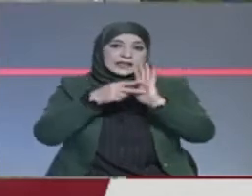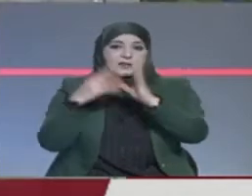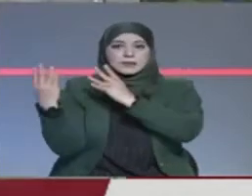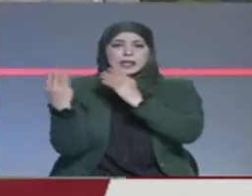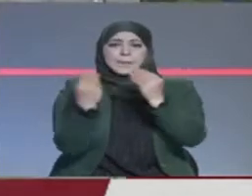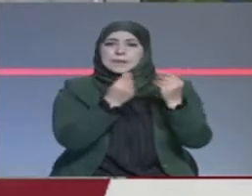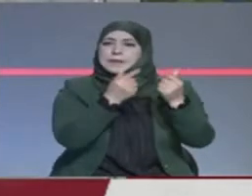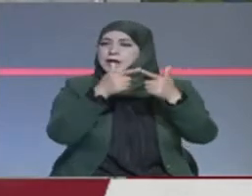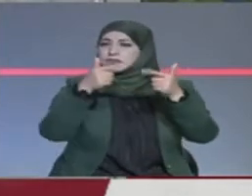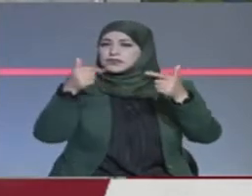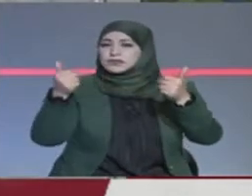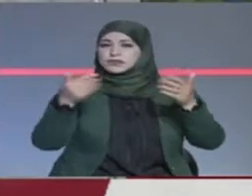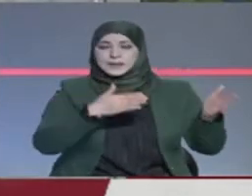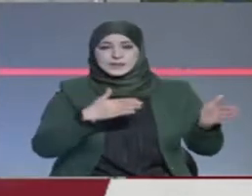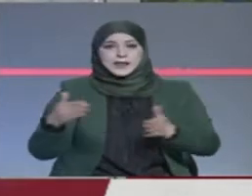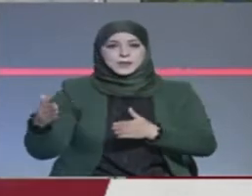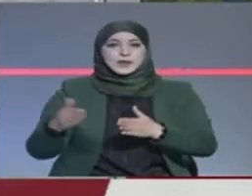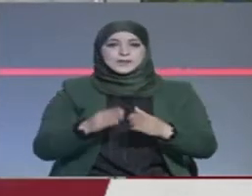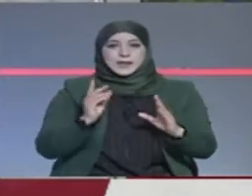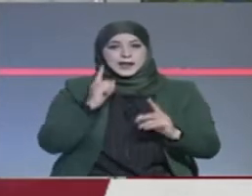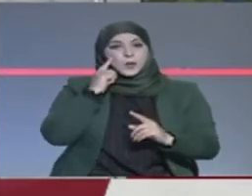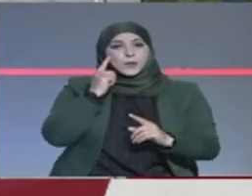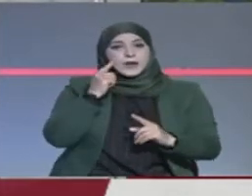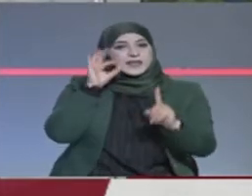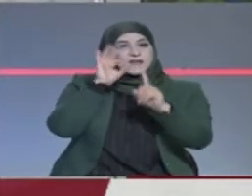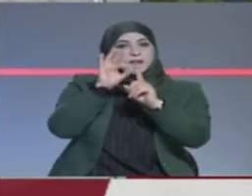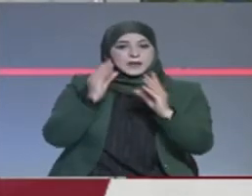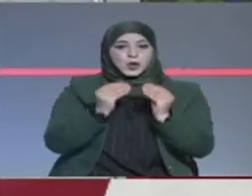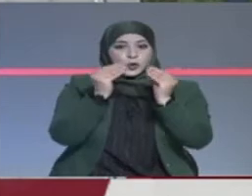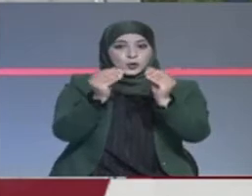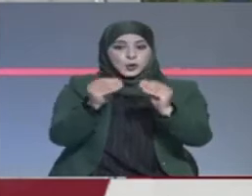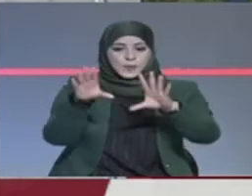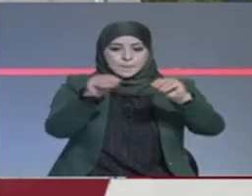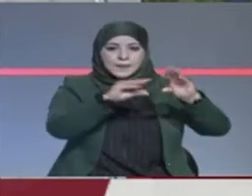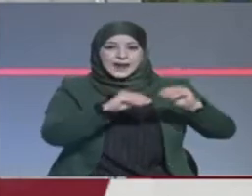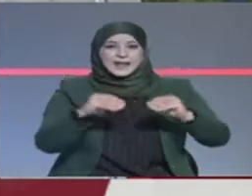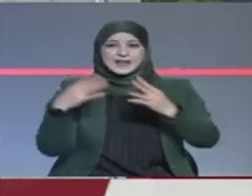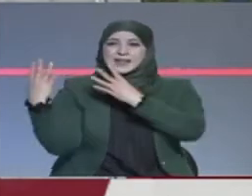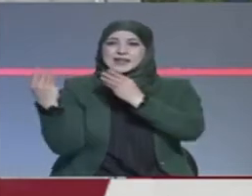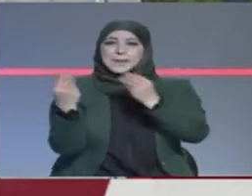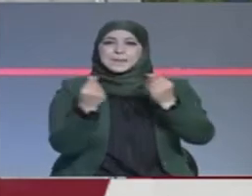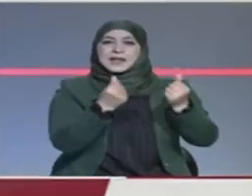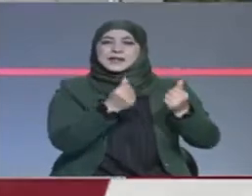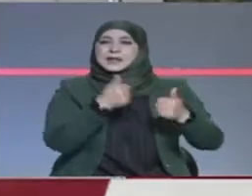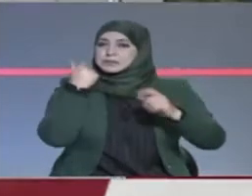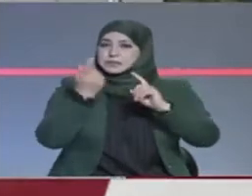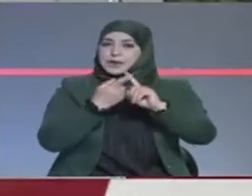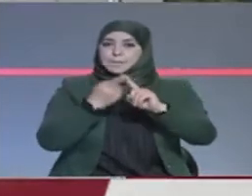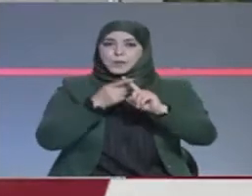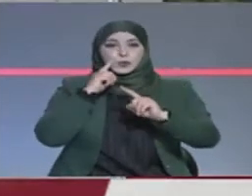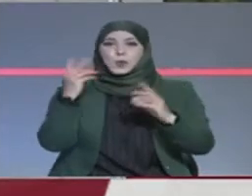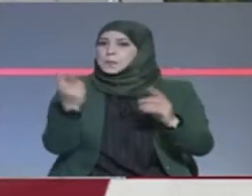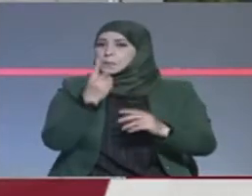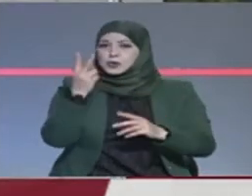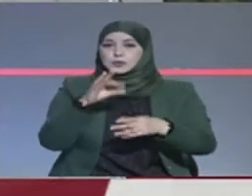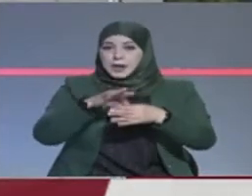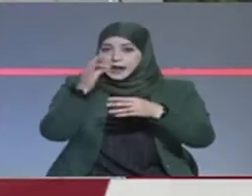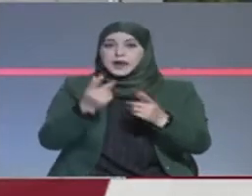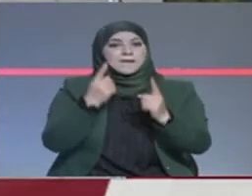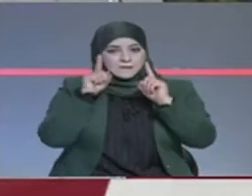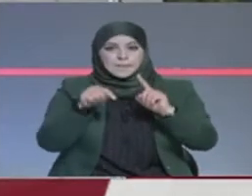فريد منوري وقد ديش مناطق الرطبة راهي حلول طبيعية ما تكلفش برشا كيفش نرجع